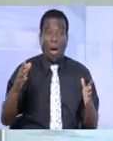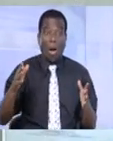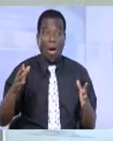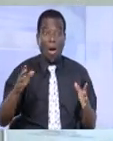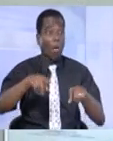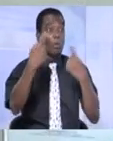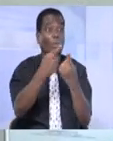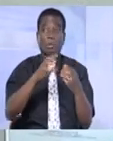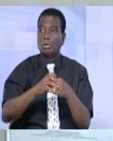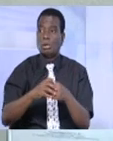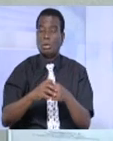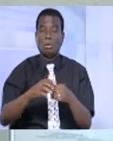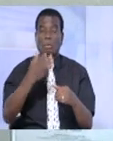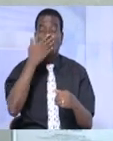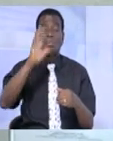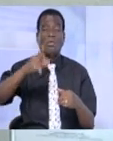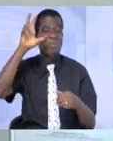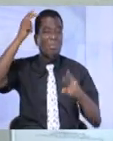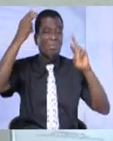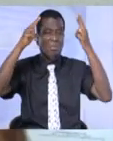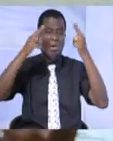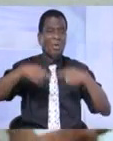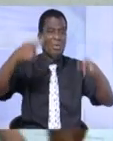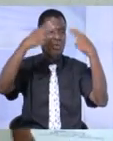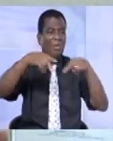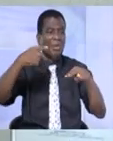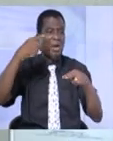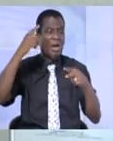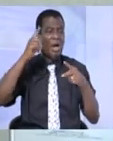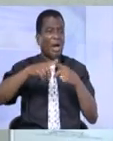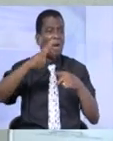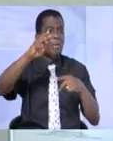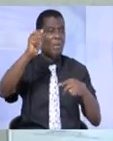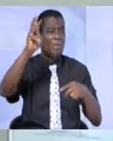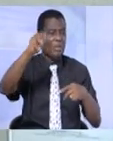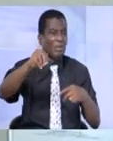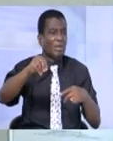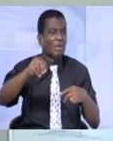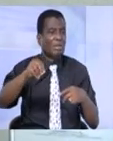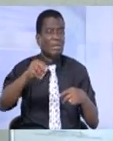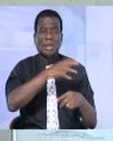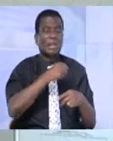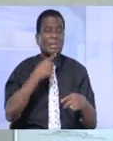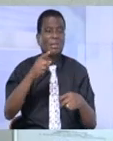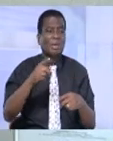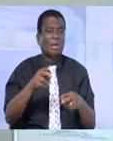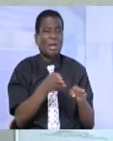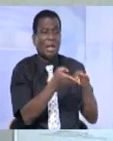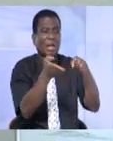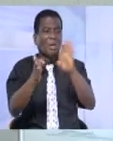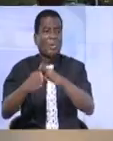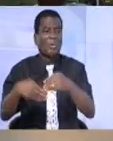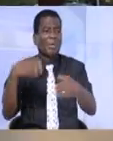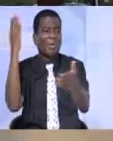groupe de l'armée qui est venu nous avertir à Assini que vraiment la route maintenant est